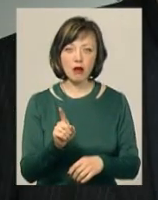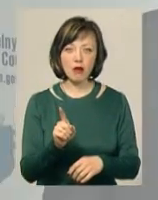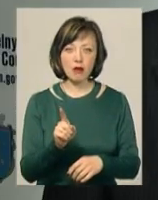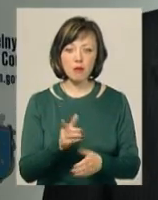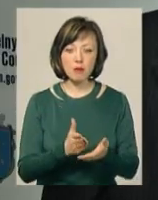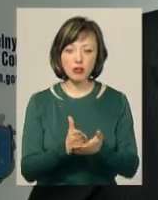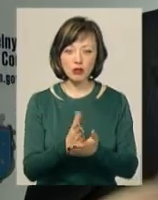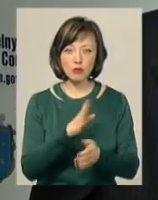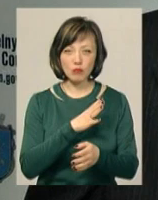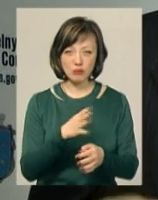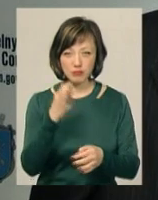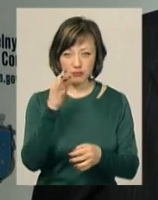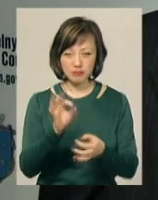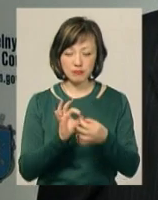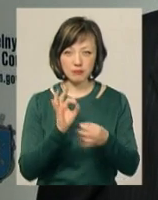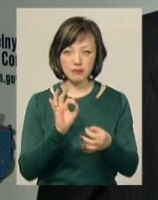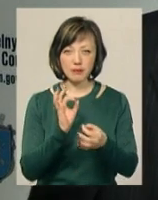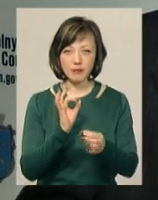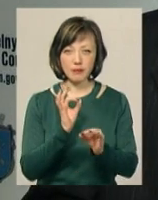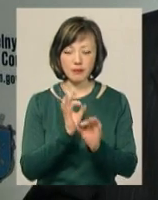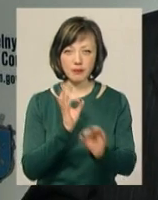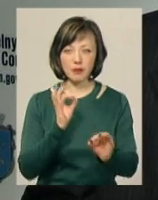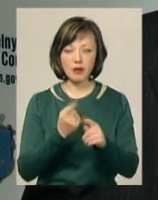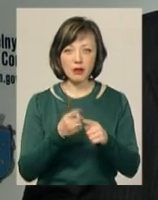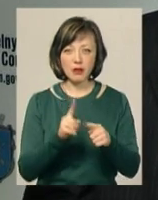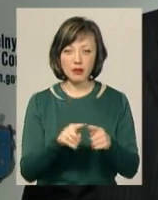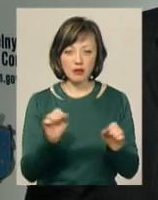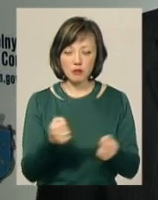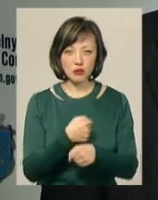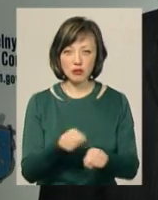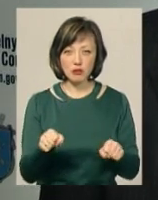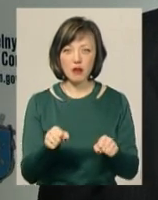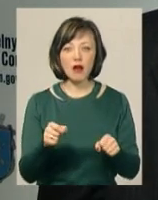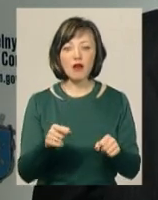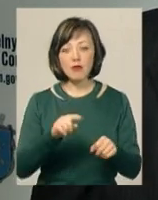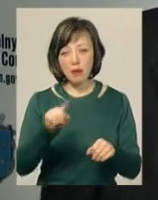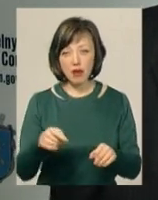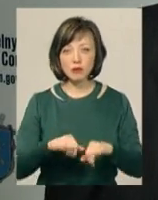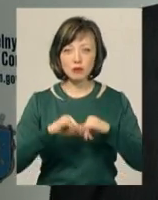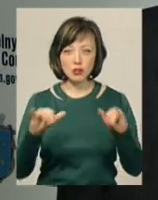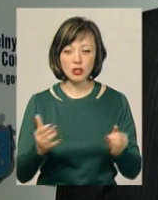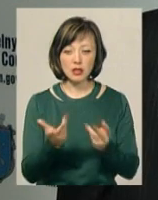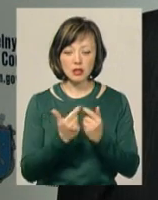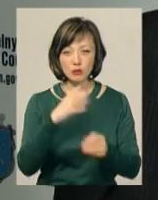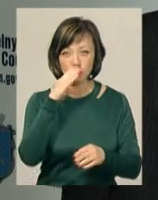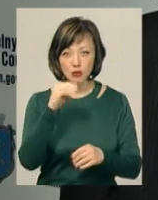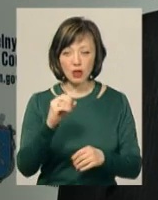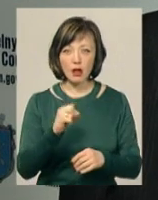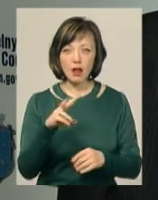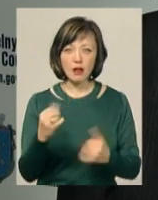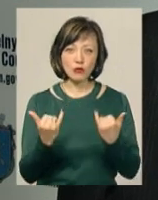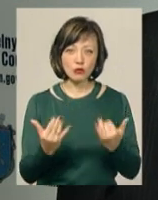в нуль. Звичайно, що ми будемо далі вимагати від перевізника, щоб вони збільшили кількість транспортних засобів. На